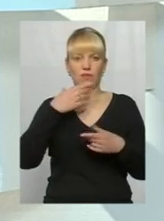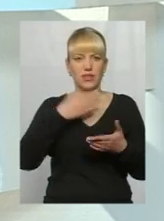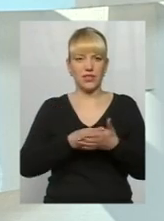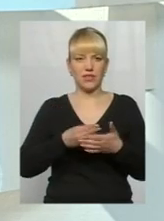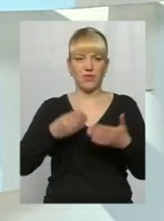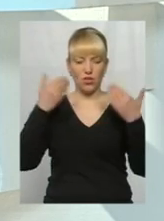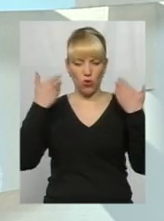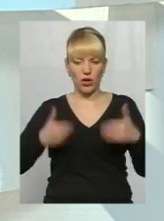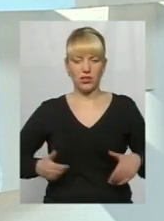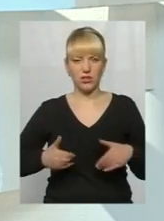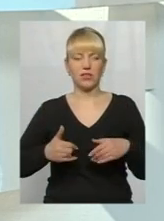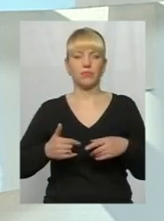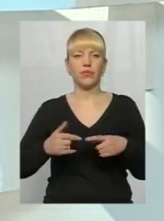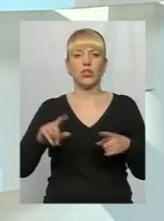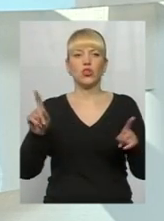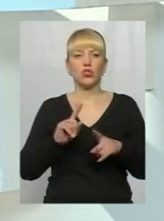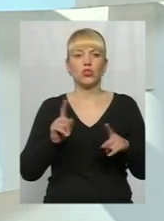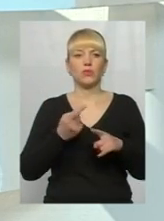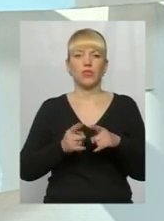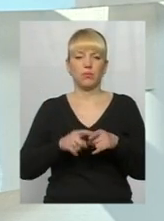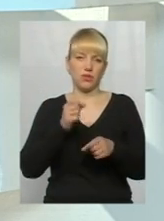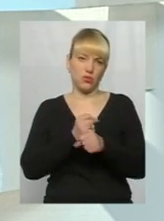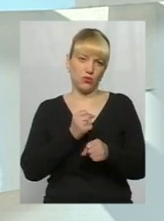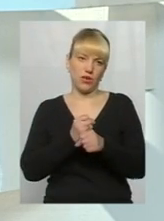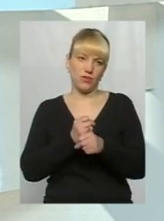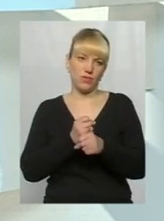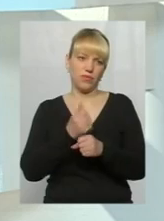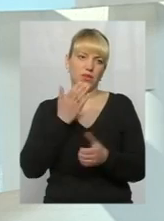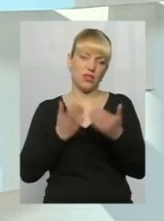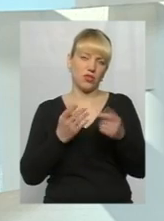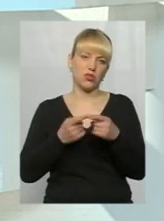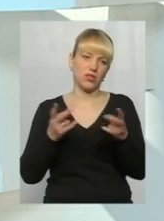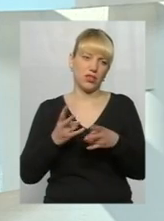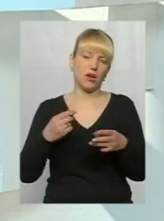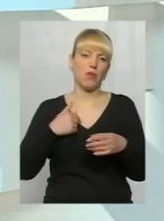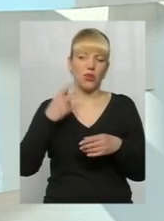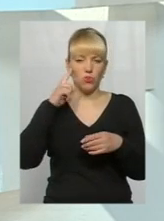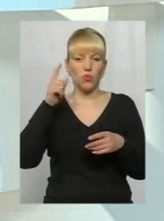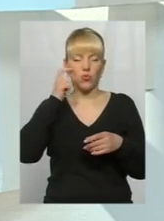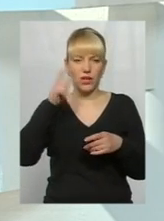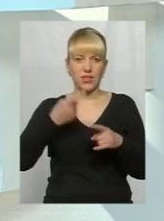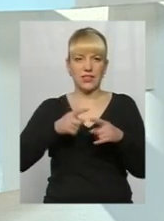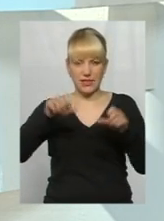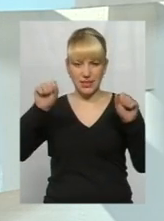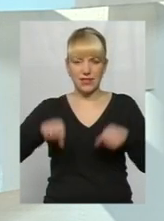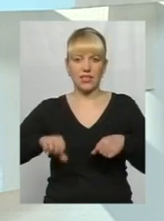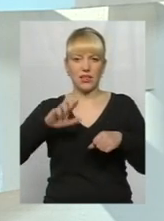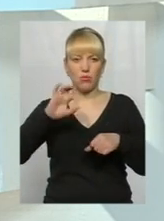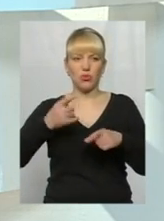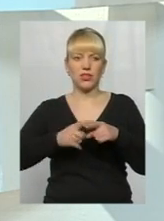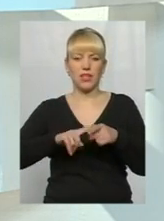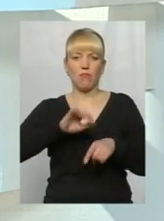організм, мобілізувати свій організм так, щоб він працював. Якщо вона не це здатна. Я думаю, Україна не це здатна, тому що це дуже